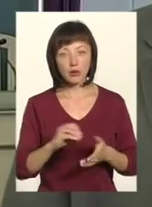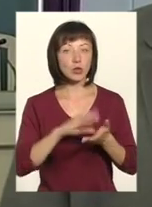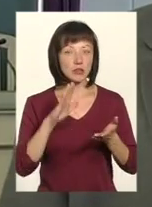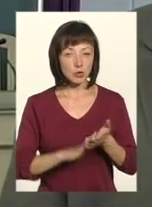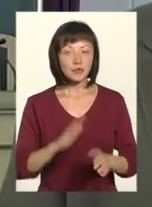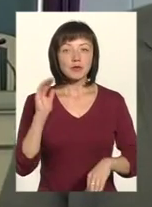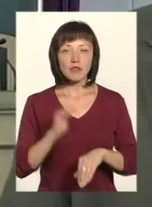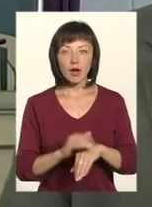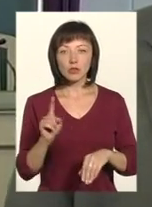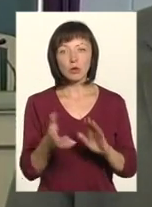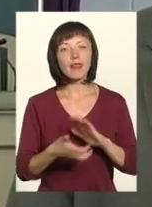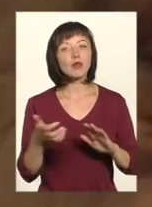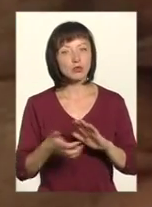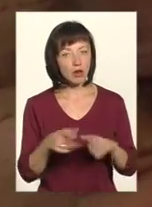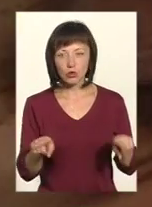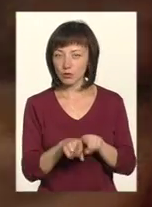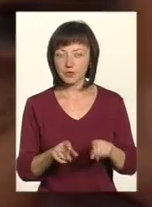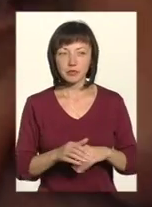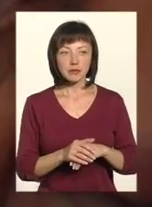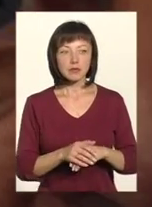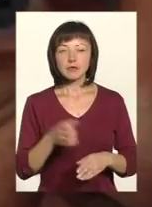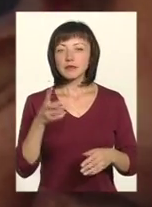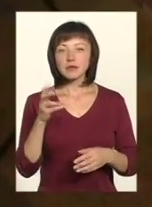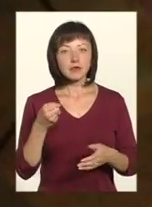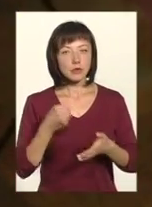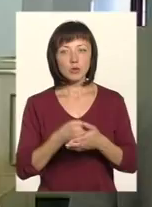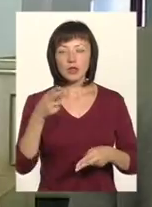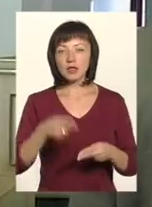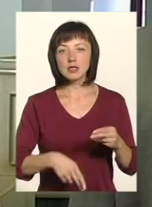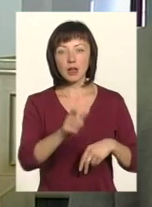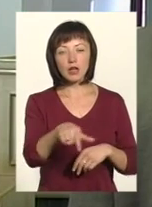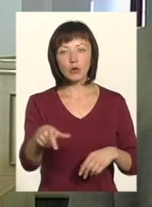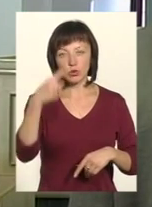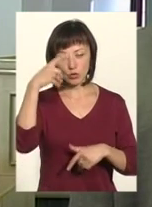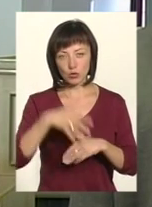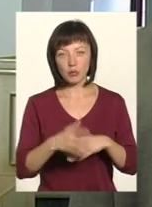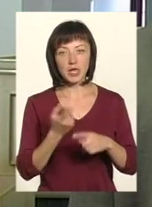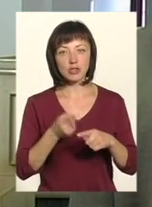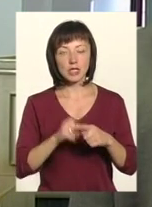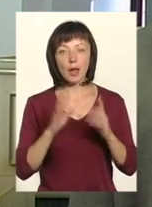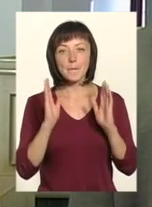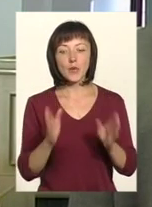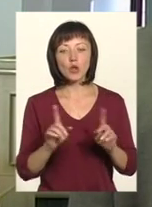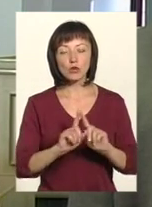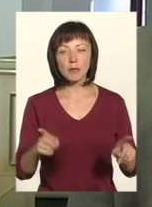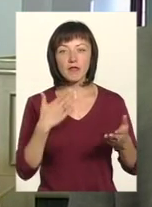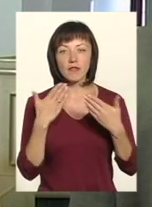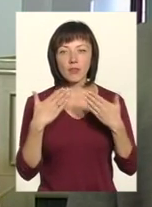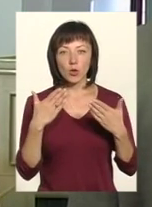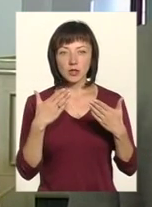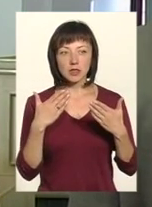такий факт, що недостатньо. Не до кінця люди зрозуміли, що це будуть особливі відносини